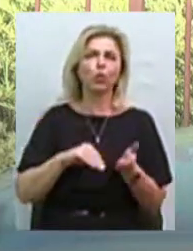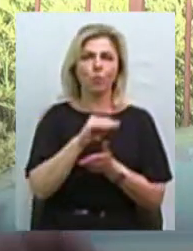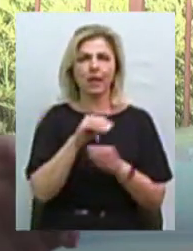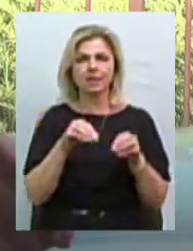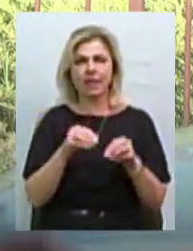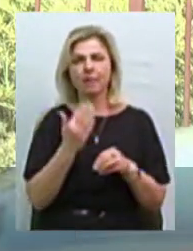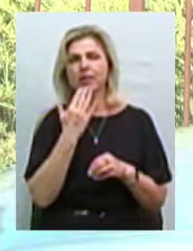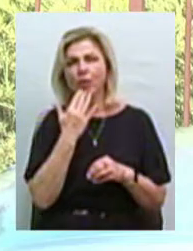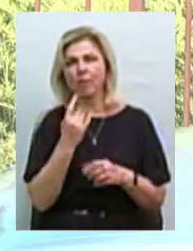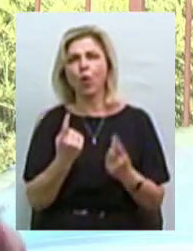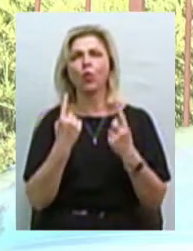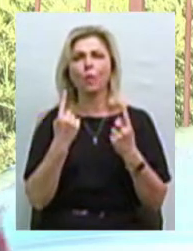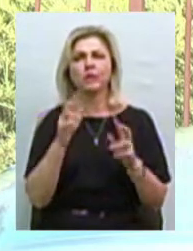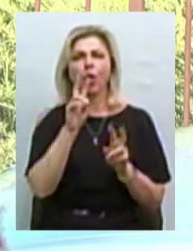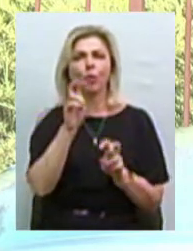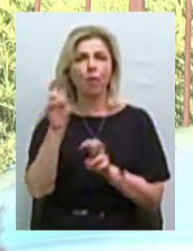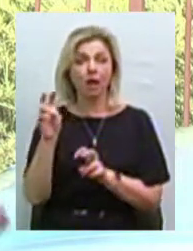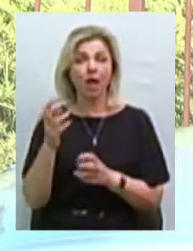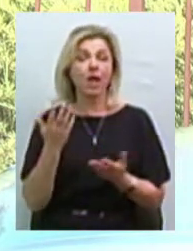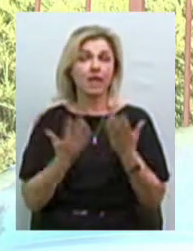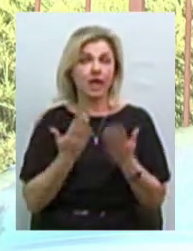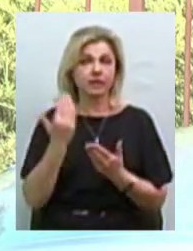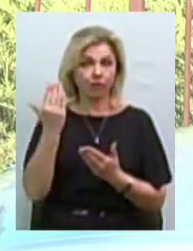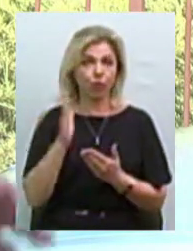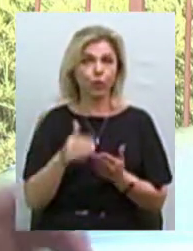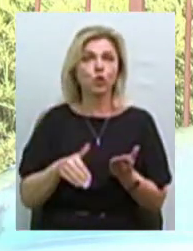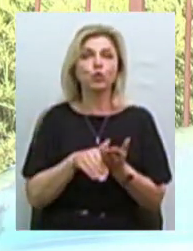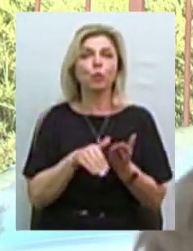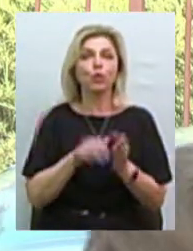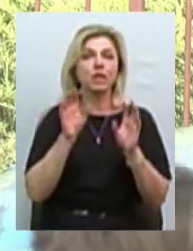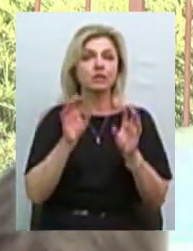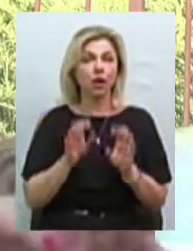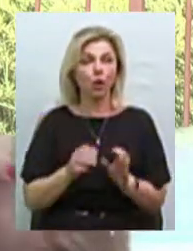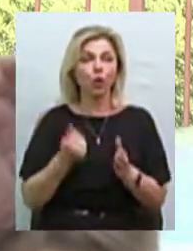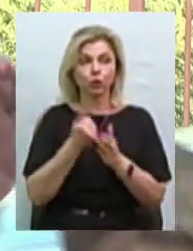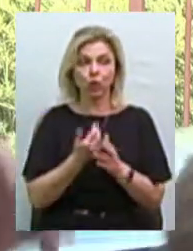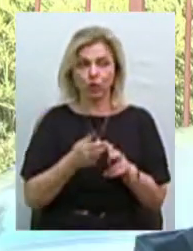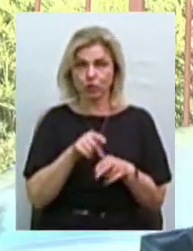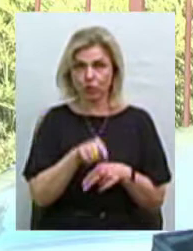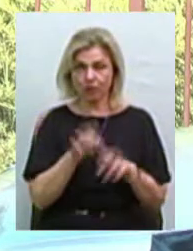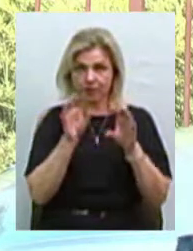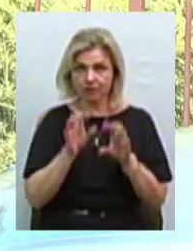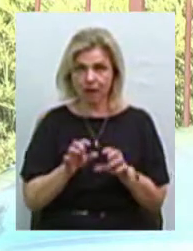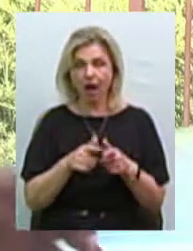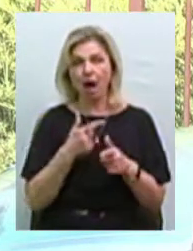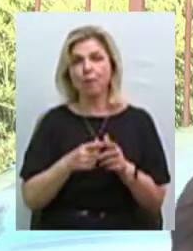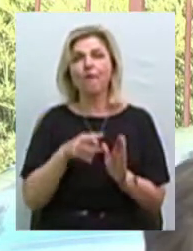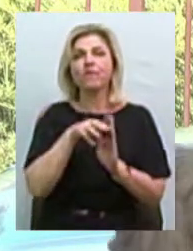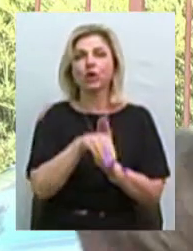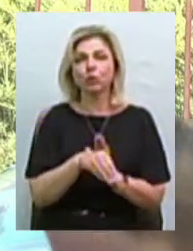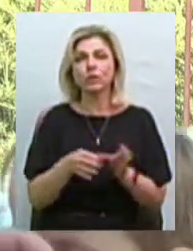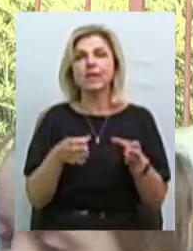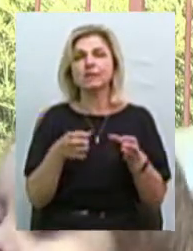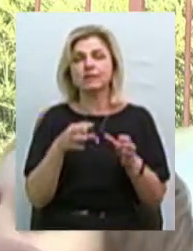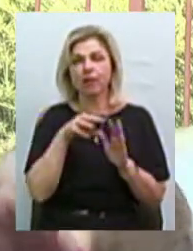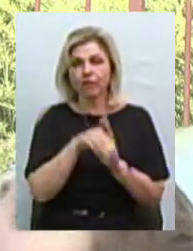іноземцями і таке інше. Якщо вони будуть супутніми законами до цього закону, або відуть до складу цього,